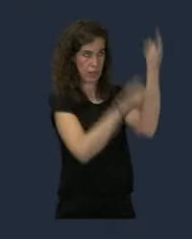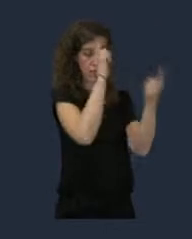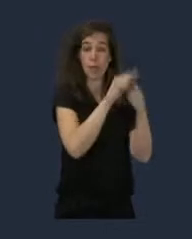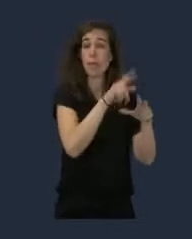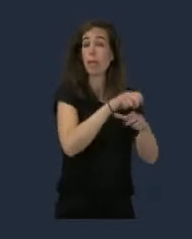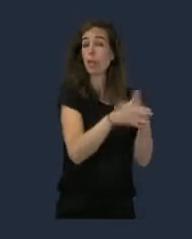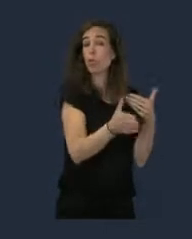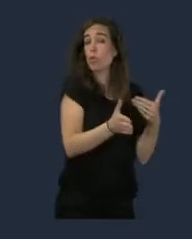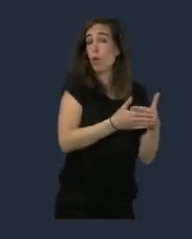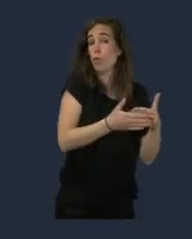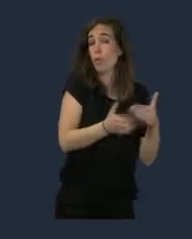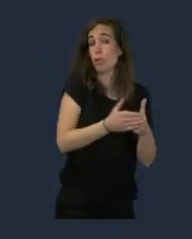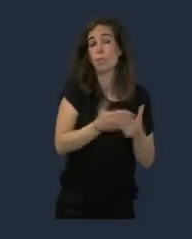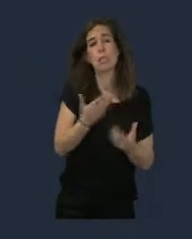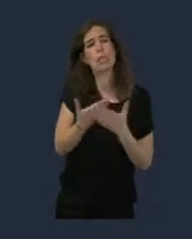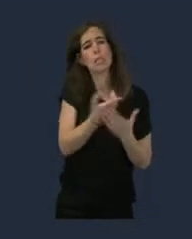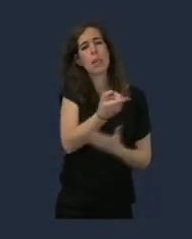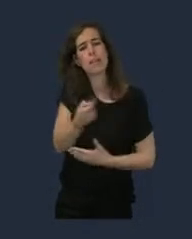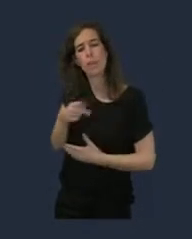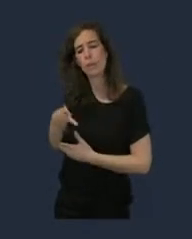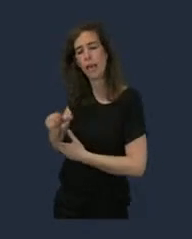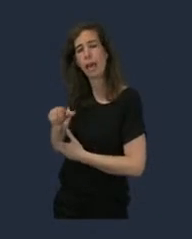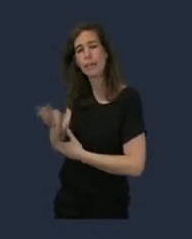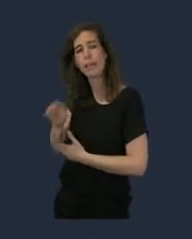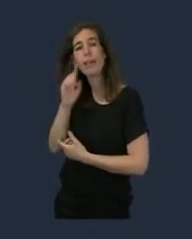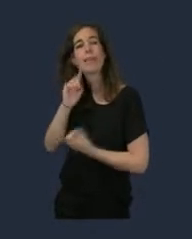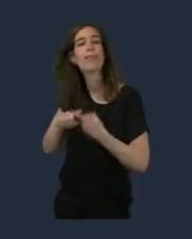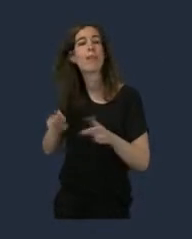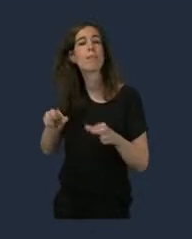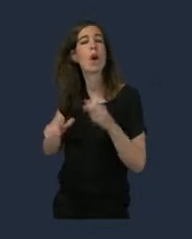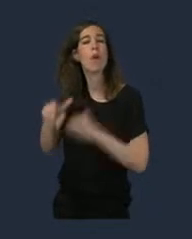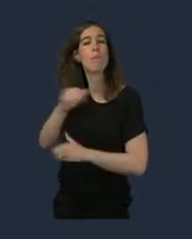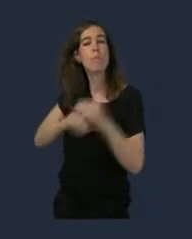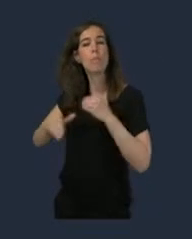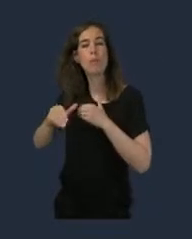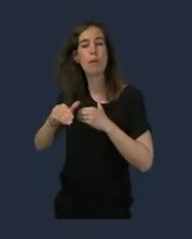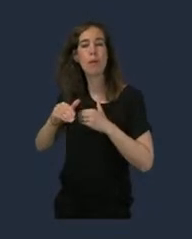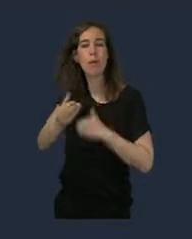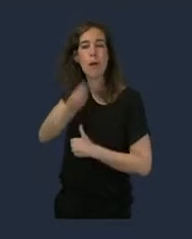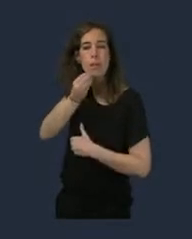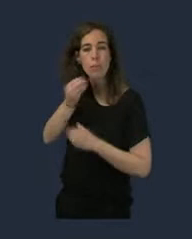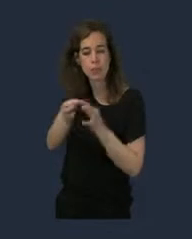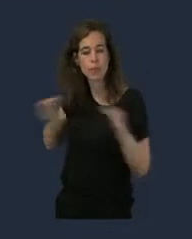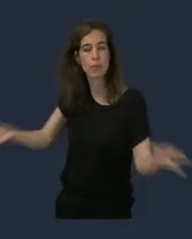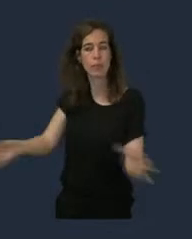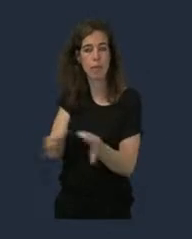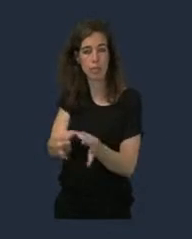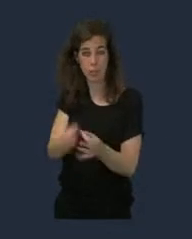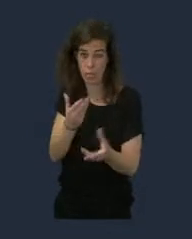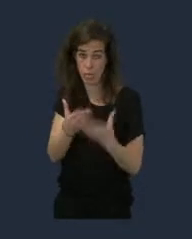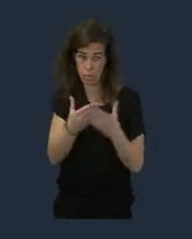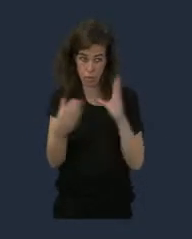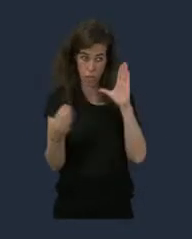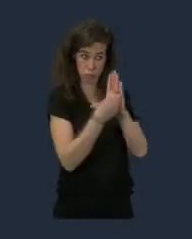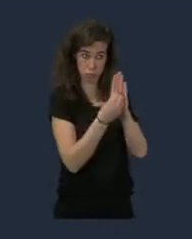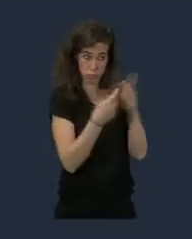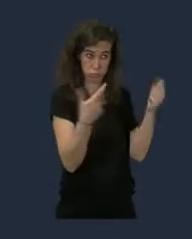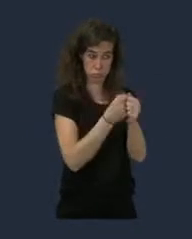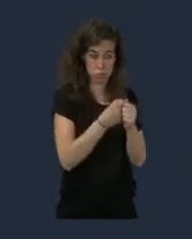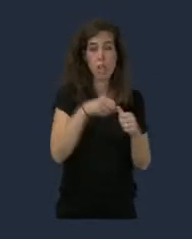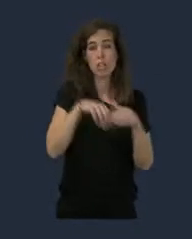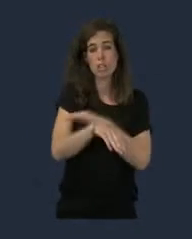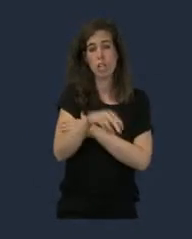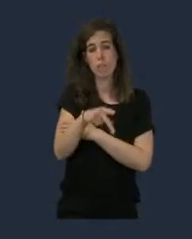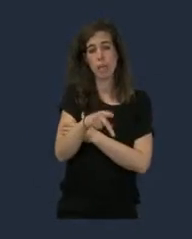un PAT en substance, un plan d'alimentation territoriale. de favoriser donc ce principe dans les PLUI, les